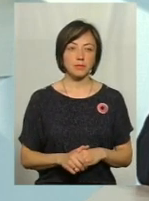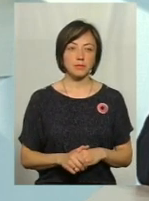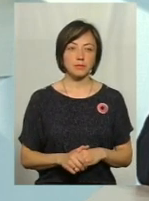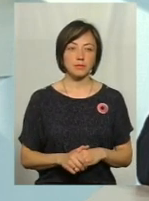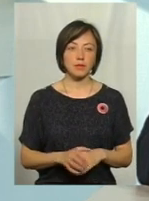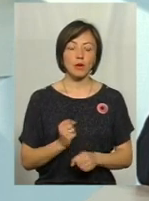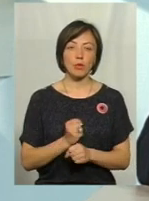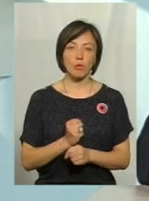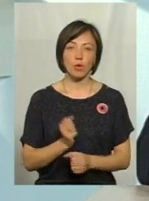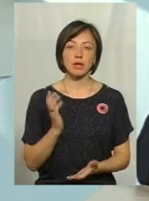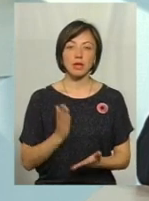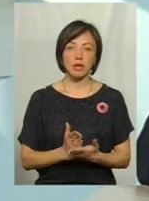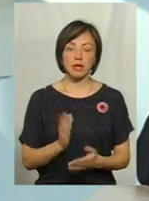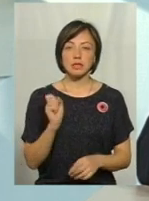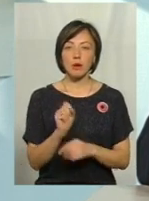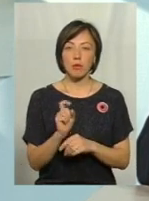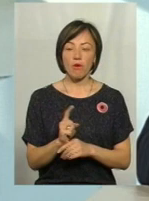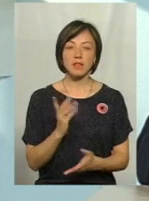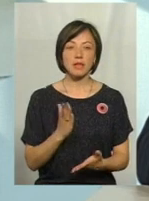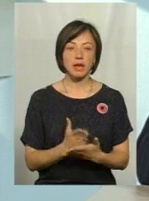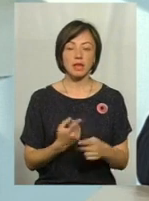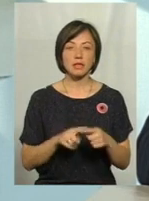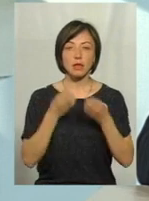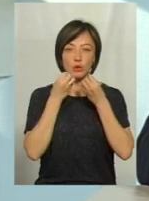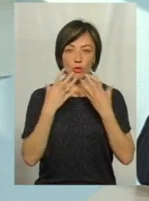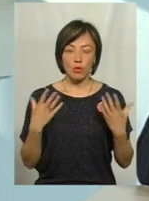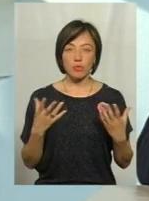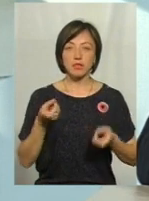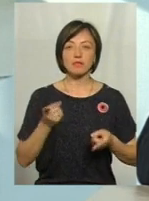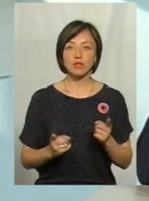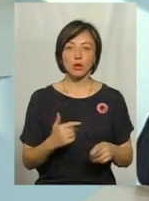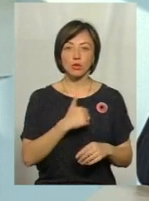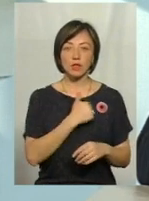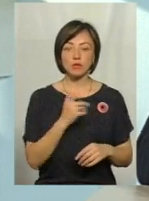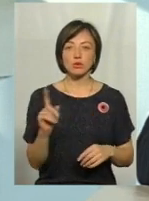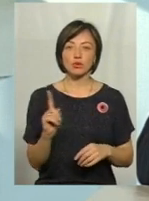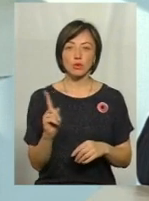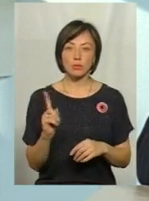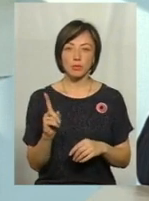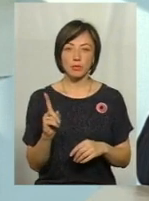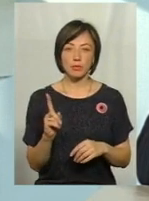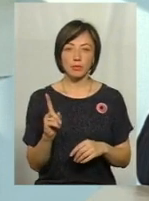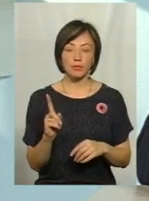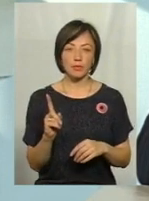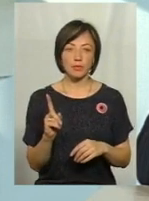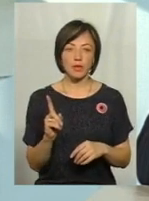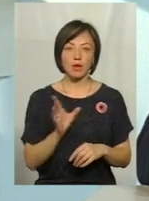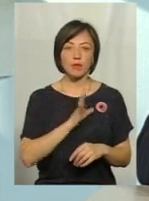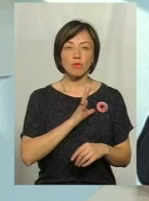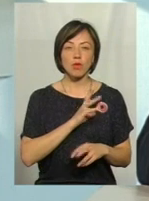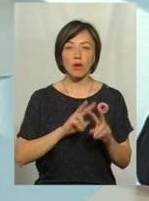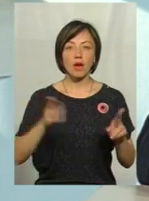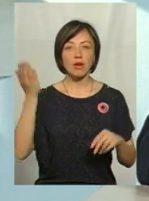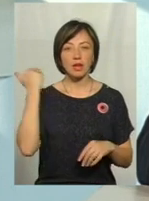є, ну, замовлення є, це добре. Ну, звичайно, хотілося б, щоб було, як